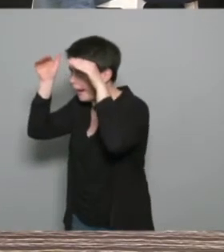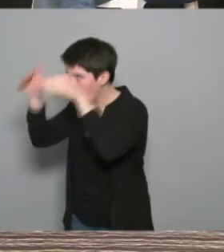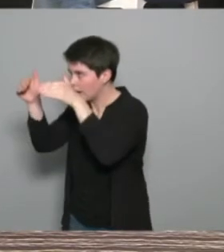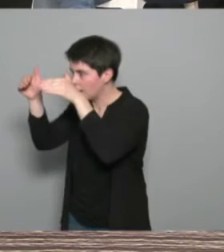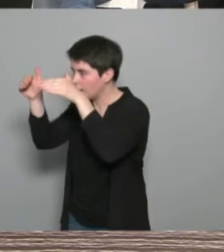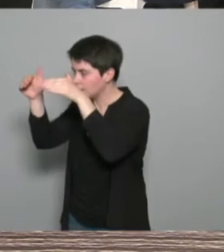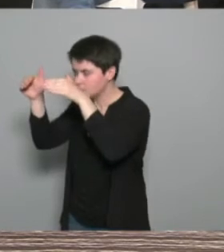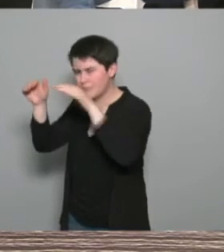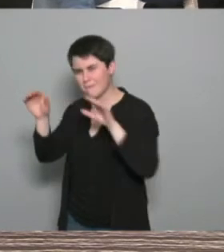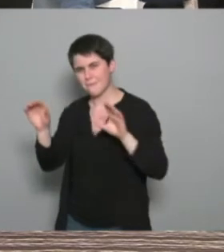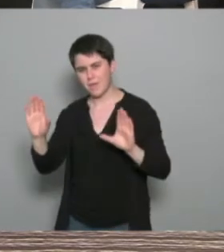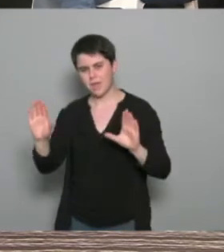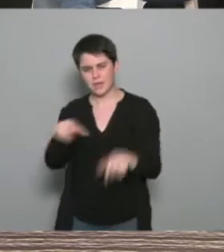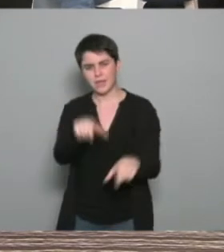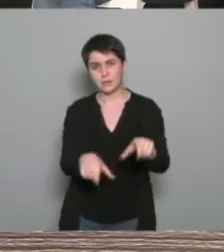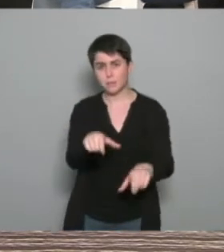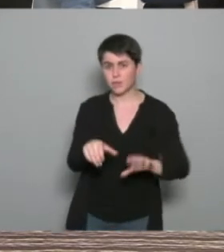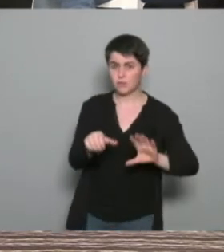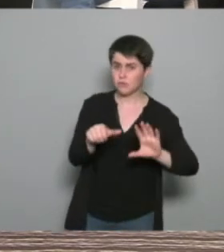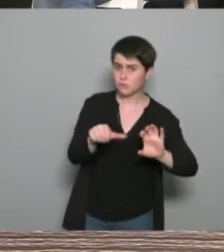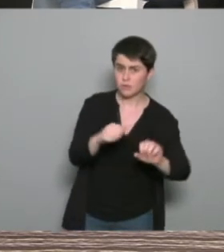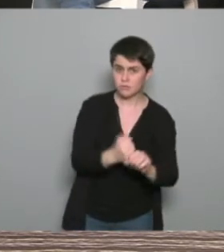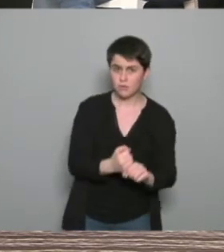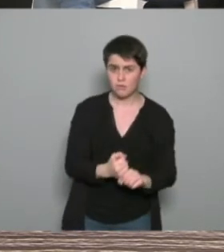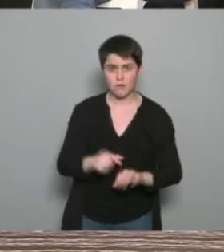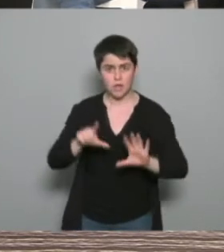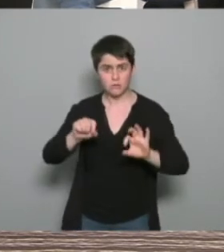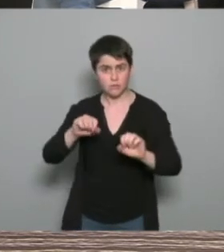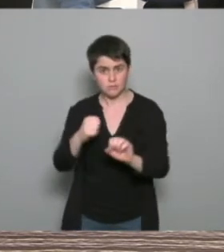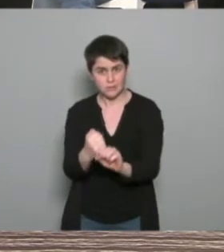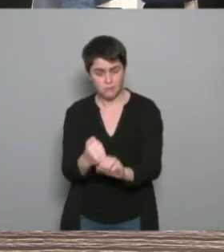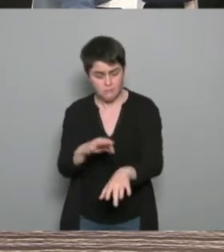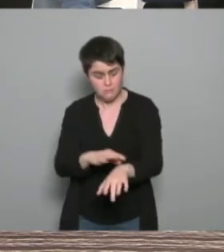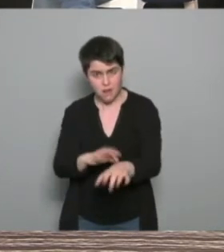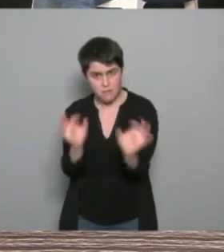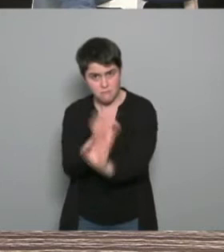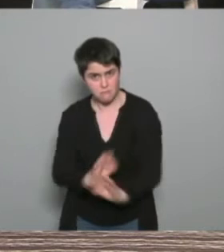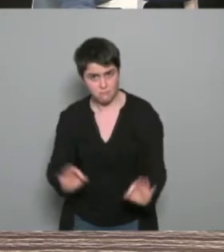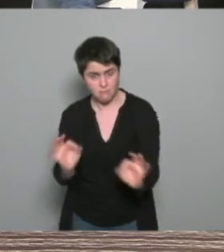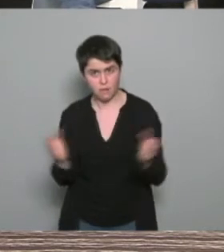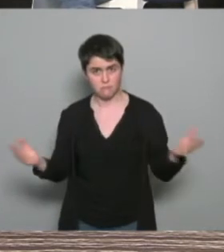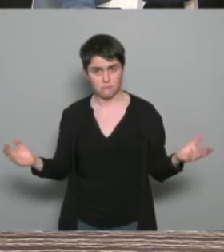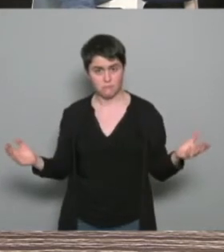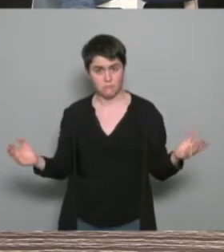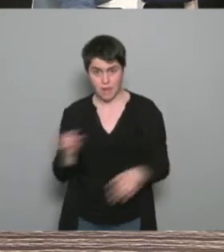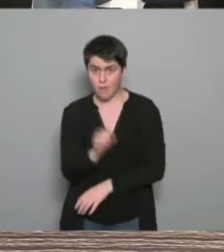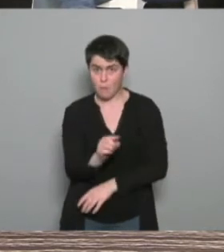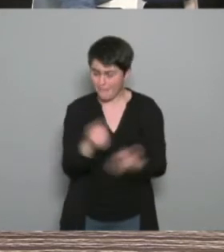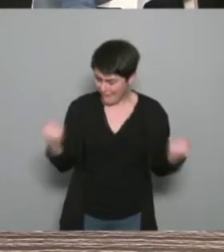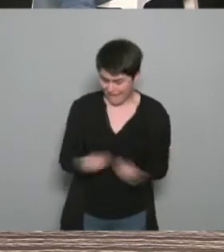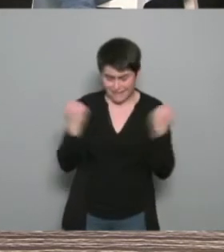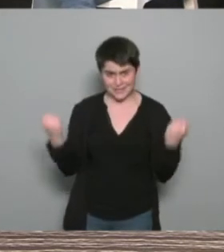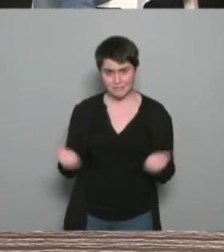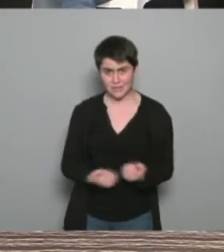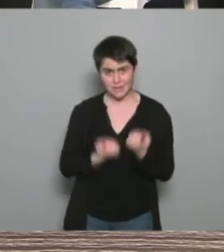sauf qu'il y des personnes qui ont 60-70 ans qui n pas forcément de pathologie et qui n jamais fait d'activité et qui